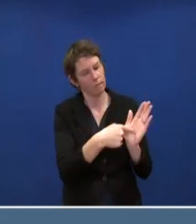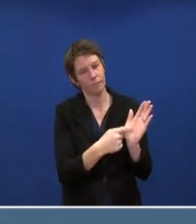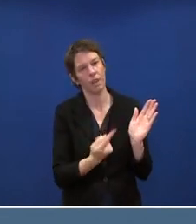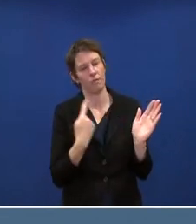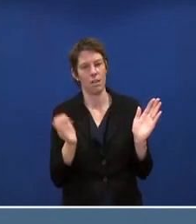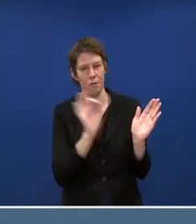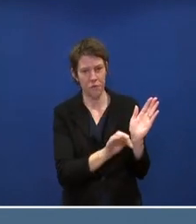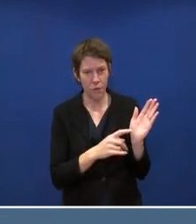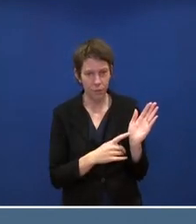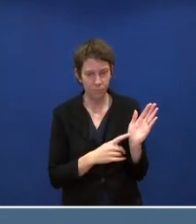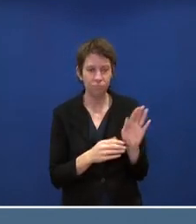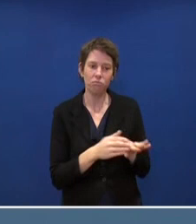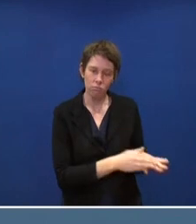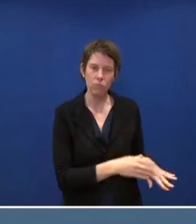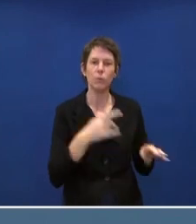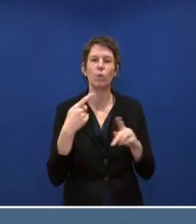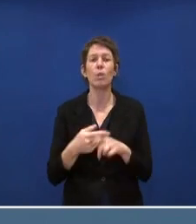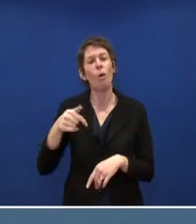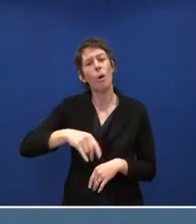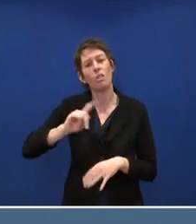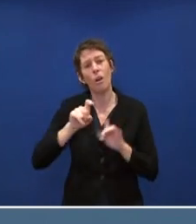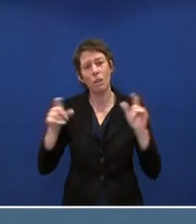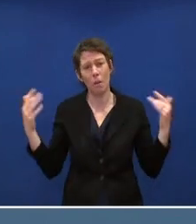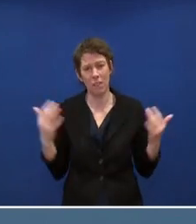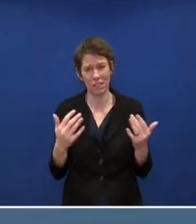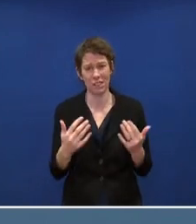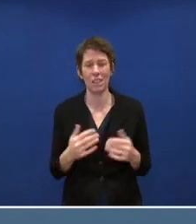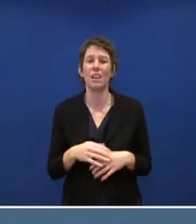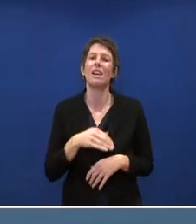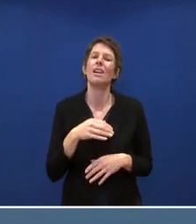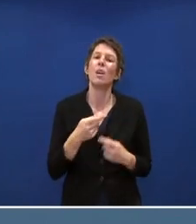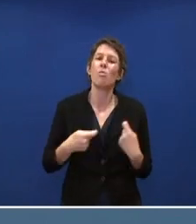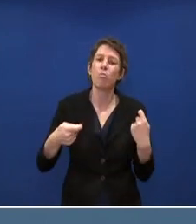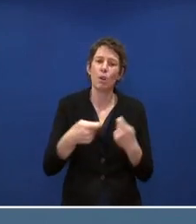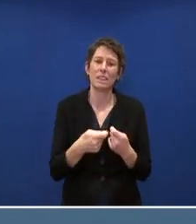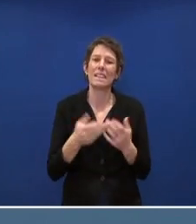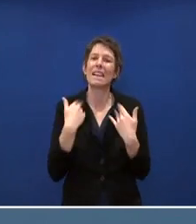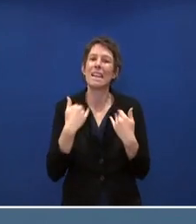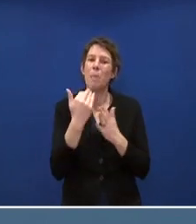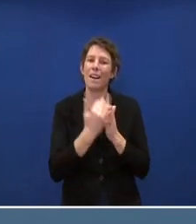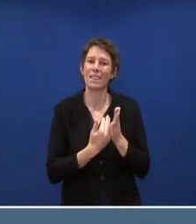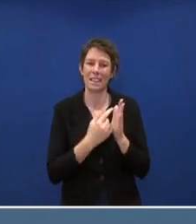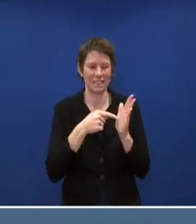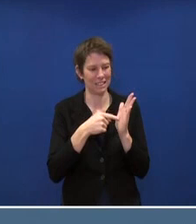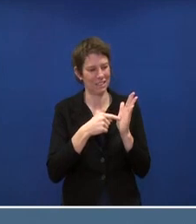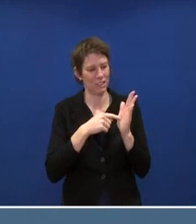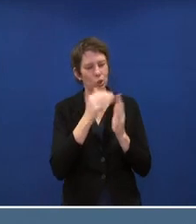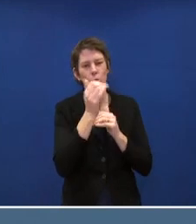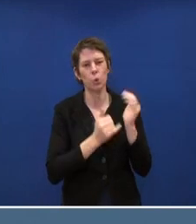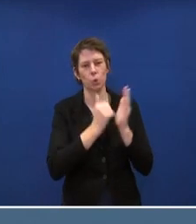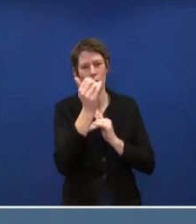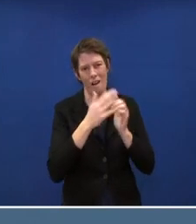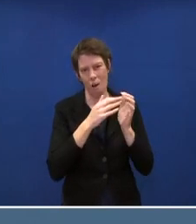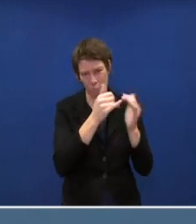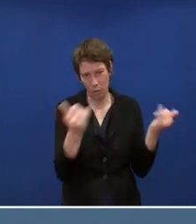dann ging es natürlich heute auch noch mal um die Architektur des Bundesklimagesetzes. Denn ab